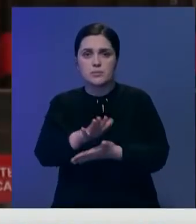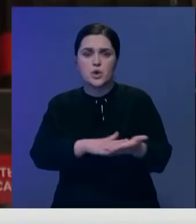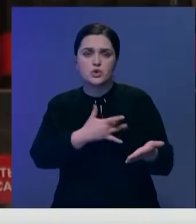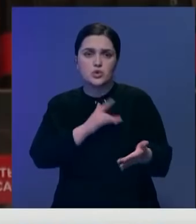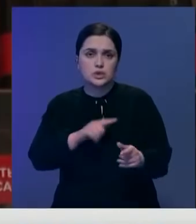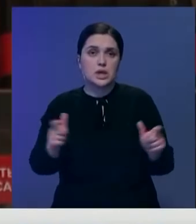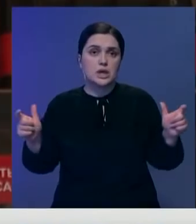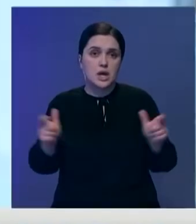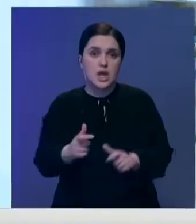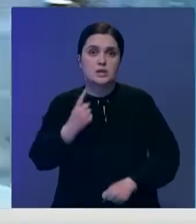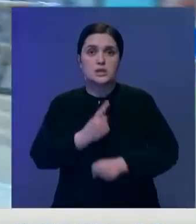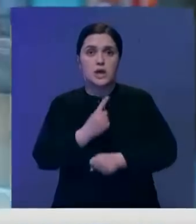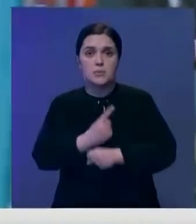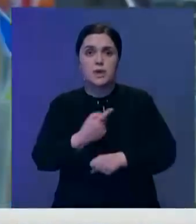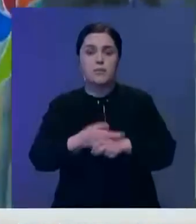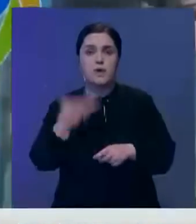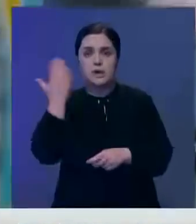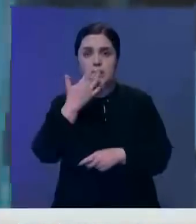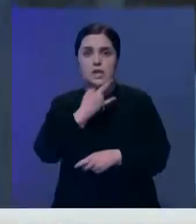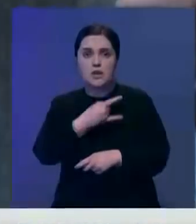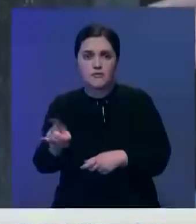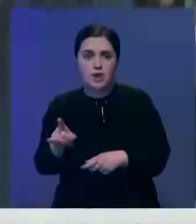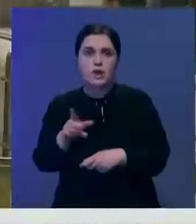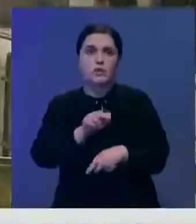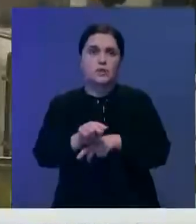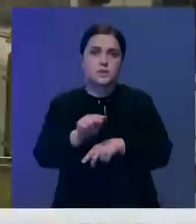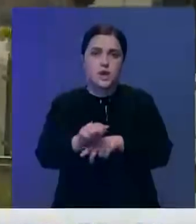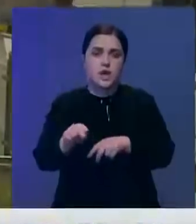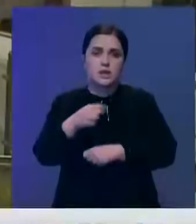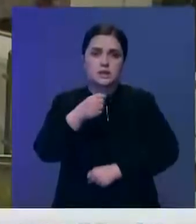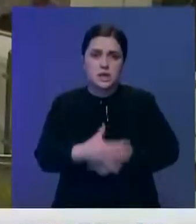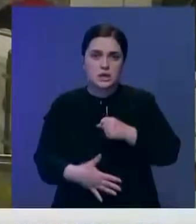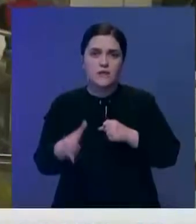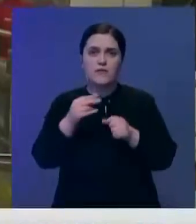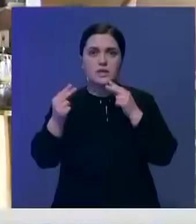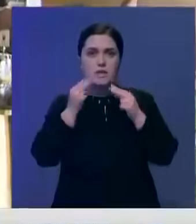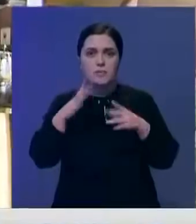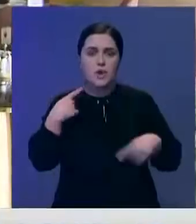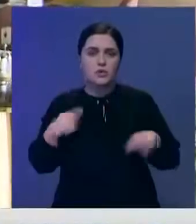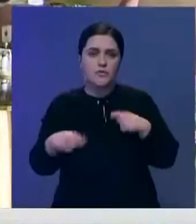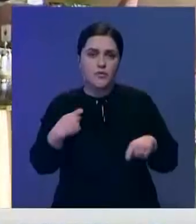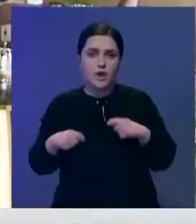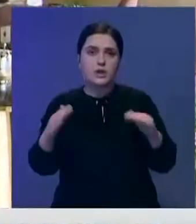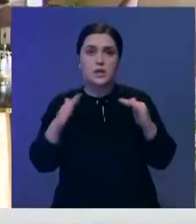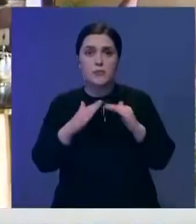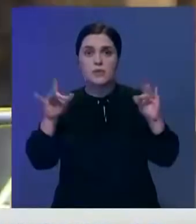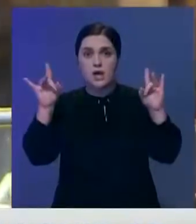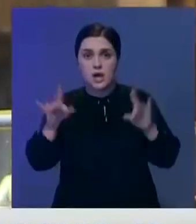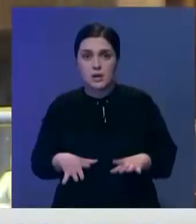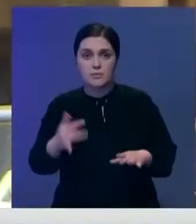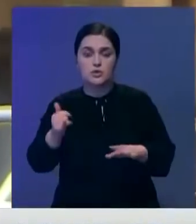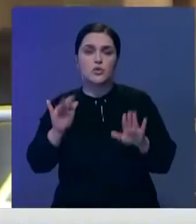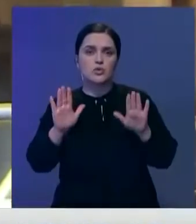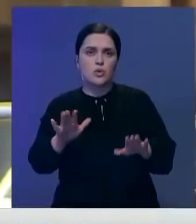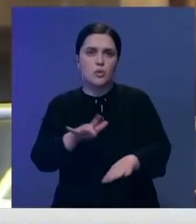жесткий карантин. Под полным запретом оказалась деятельность кинотеатров, образовательных центров, всех непродуктовых рынков и торговых домов. Кафе и